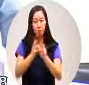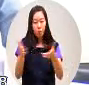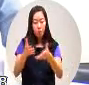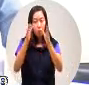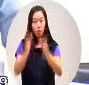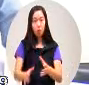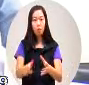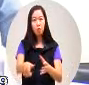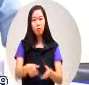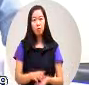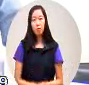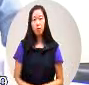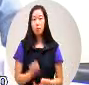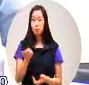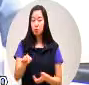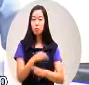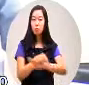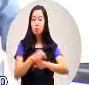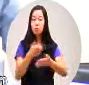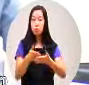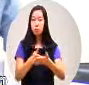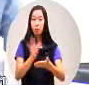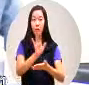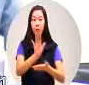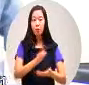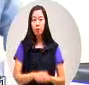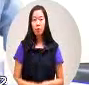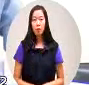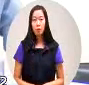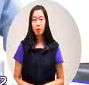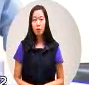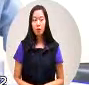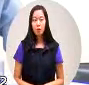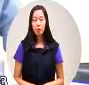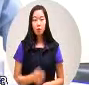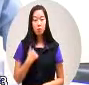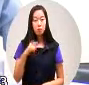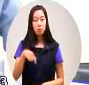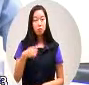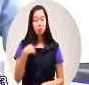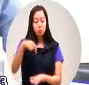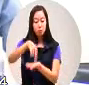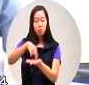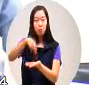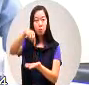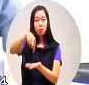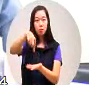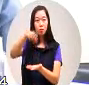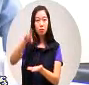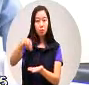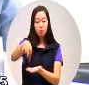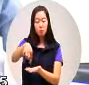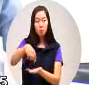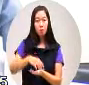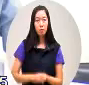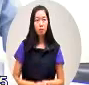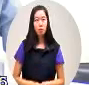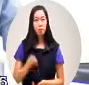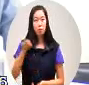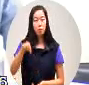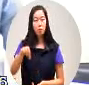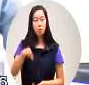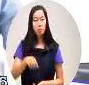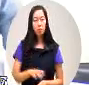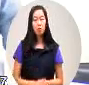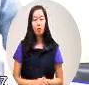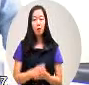它已经有设计图那么我站的位置在这个地方上就是毛治